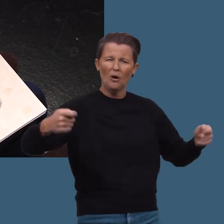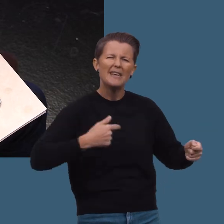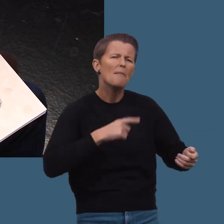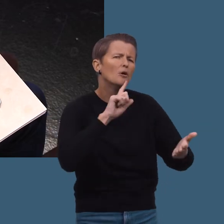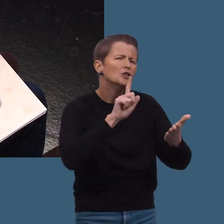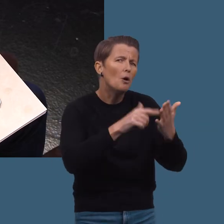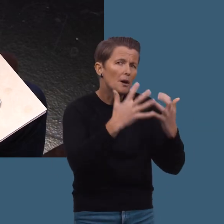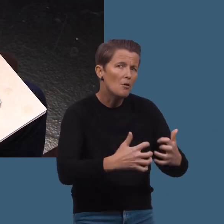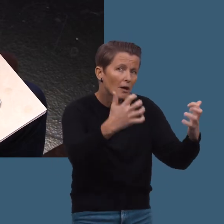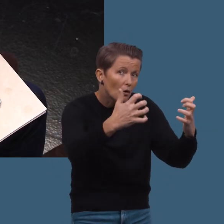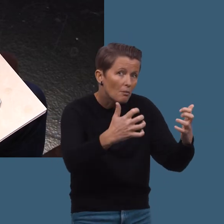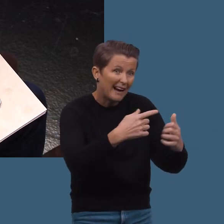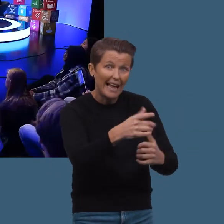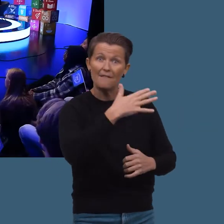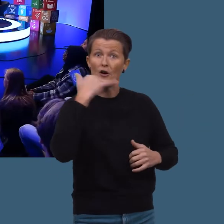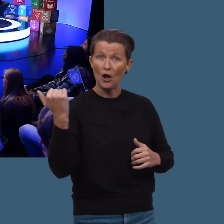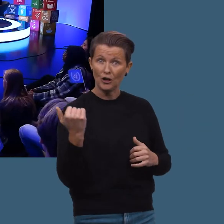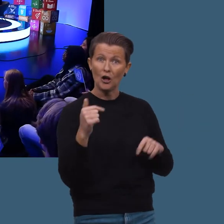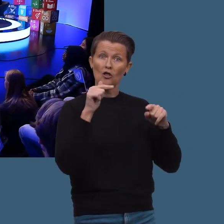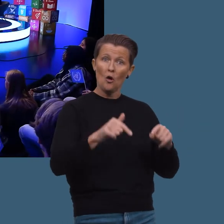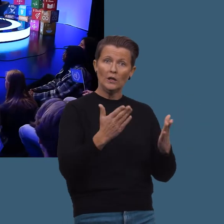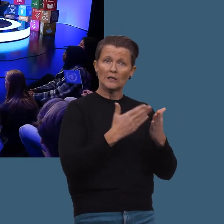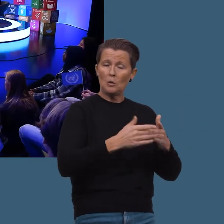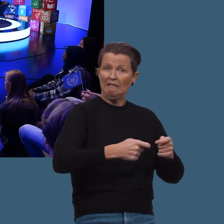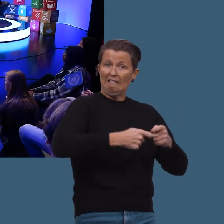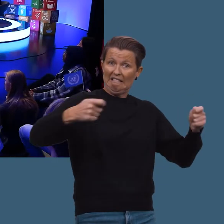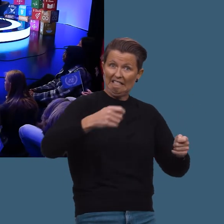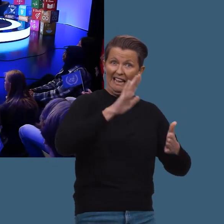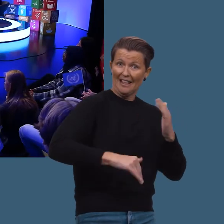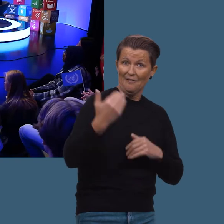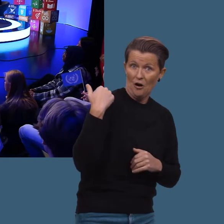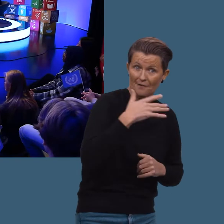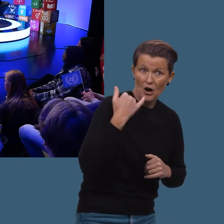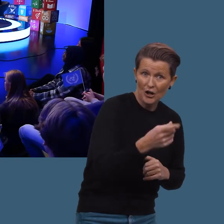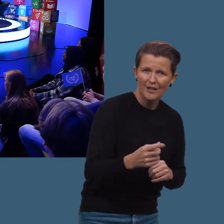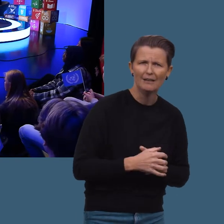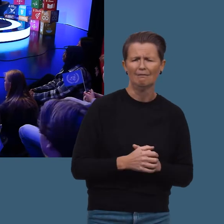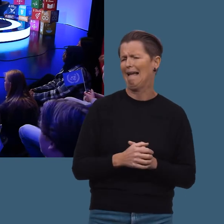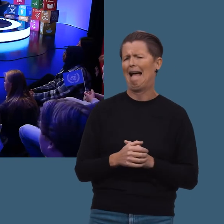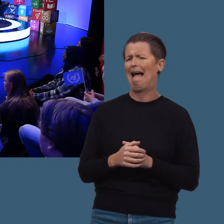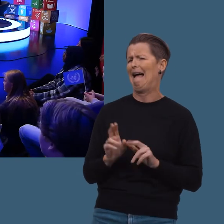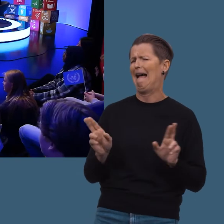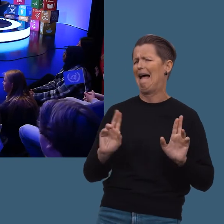med publikum i salen. Er dere fornøyde med at vi må nå gå lengre på skole enn det vi måtte før?